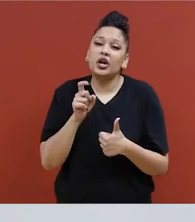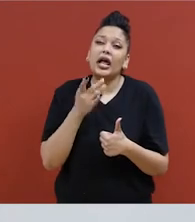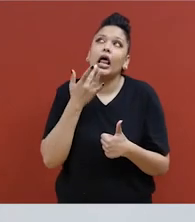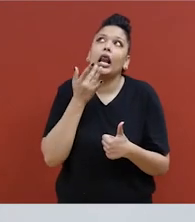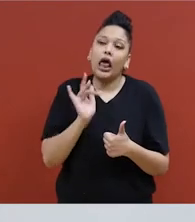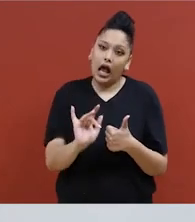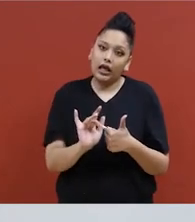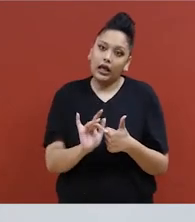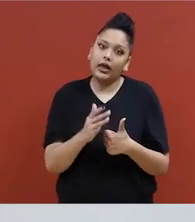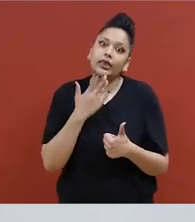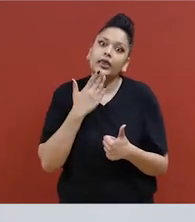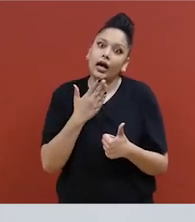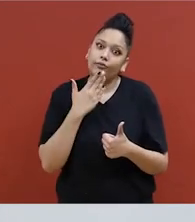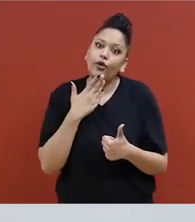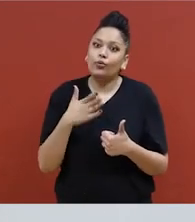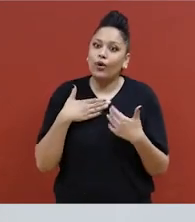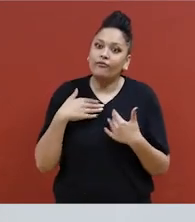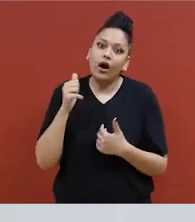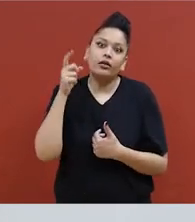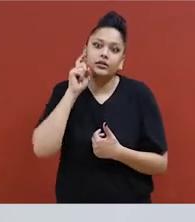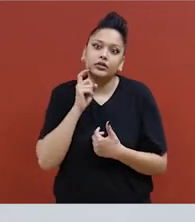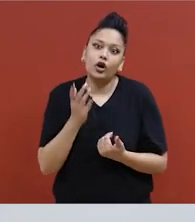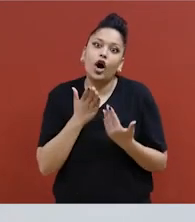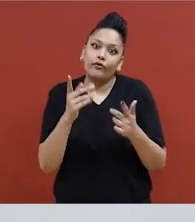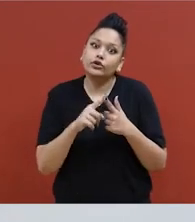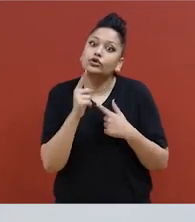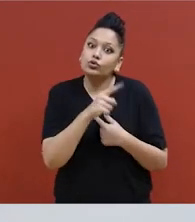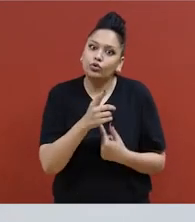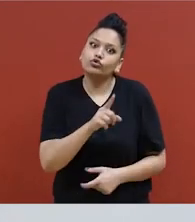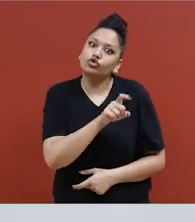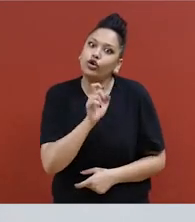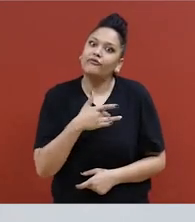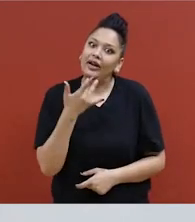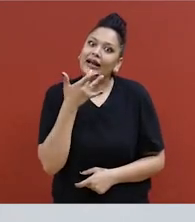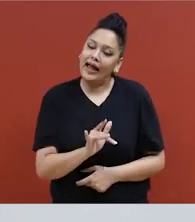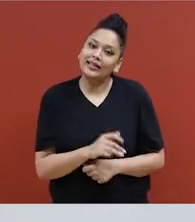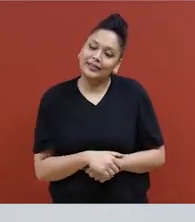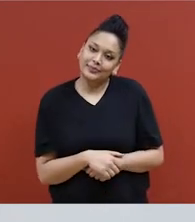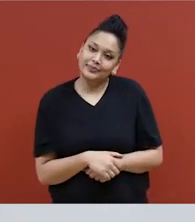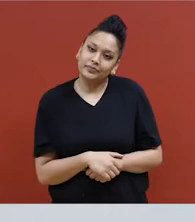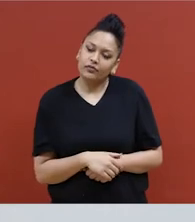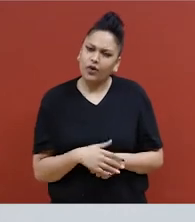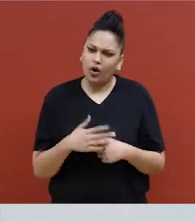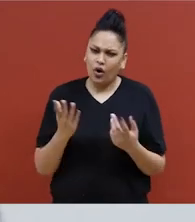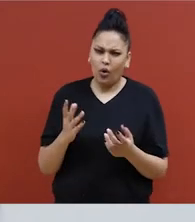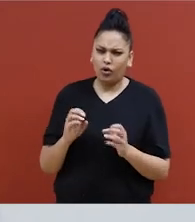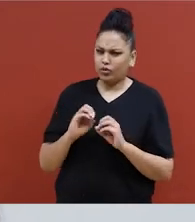quel rapport sexuel qui t'est offert ou tu es asexuée.